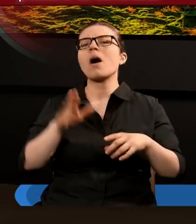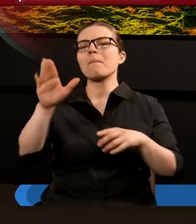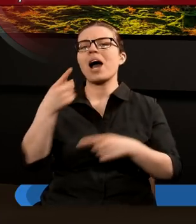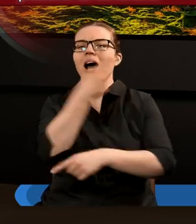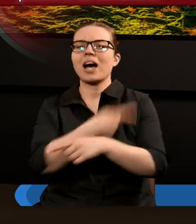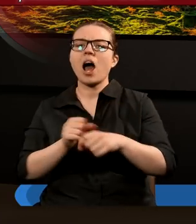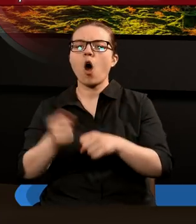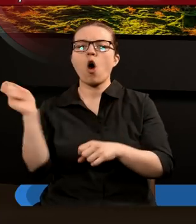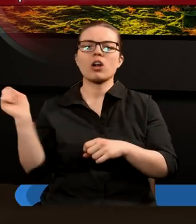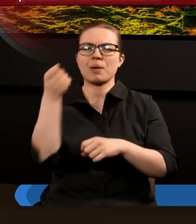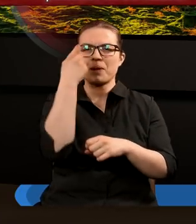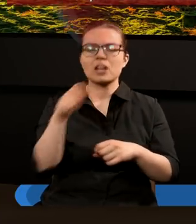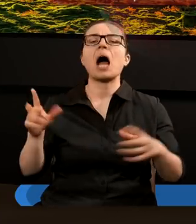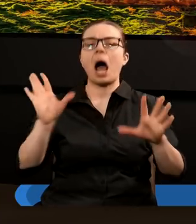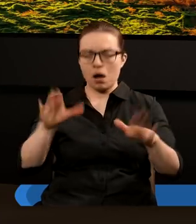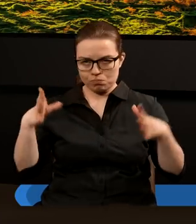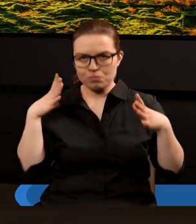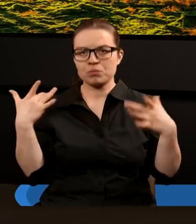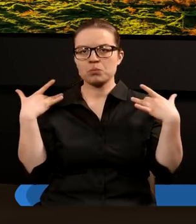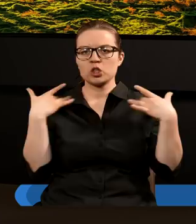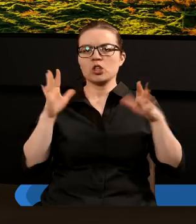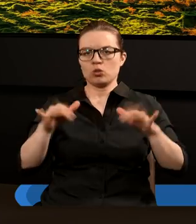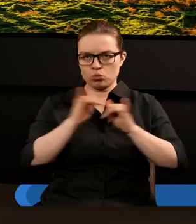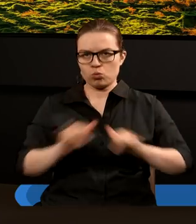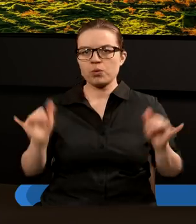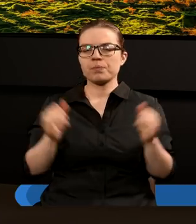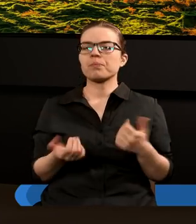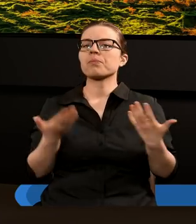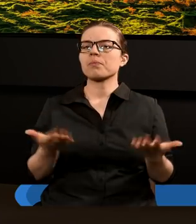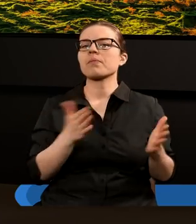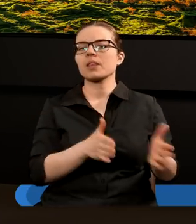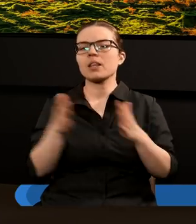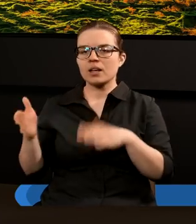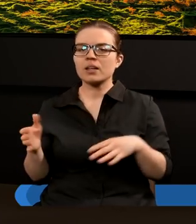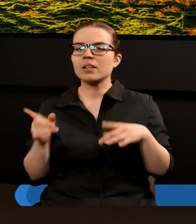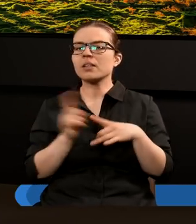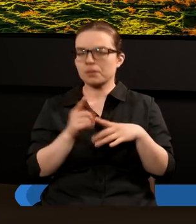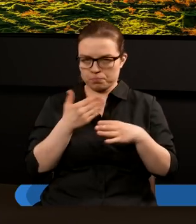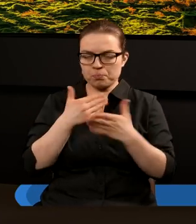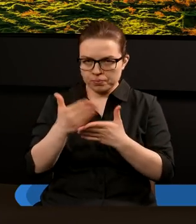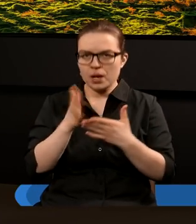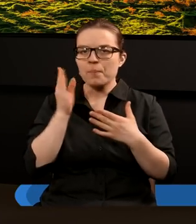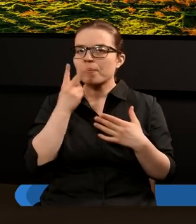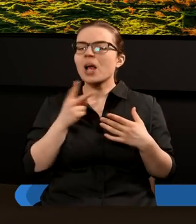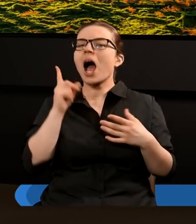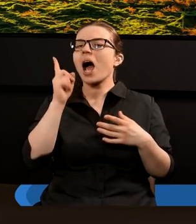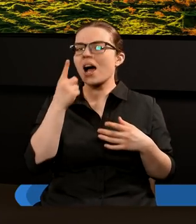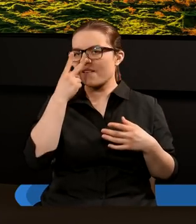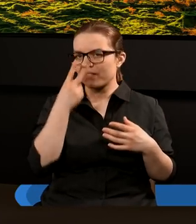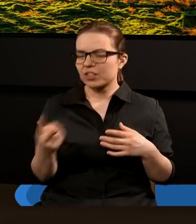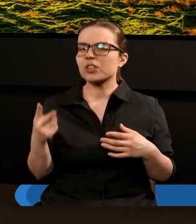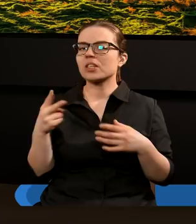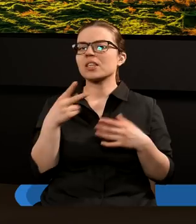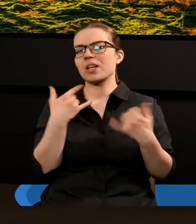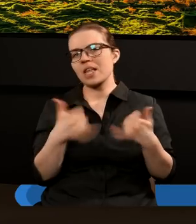jednak zostało przy życiu. Do tych tekstów XIII-XIV za chwilę jeszcze przejdziemy. Natomiast widzimy, że pojawia się